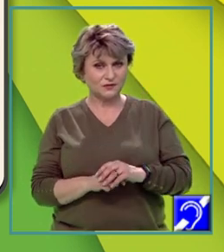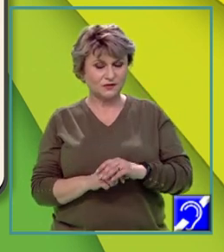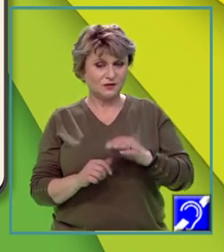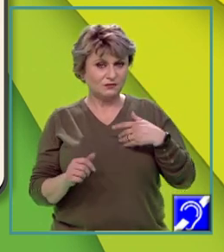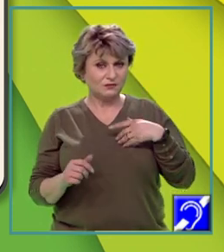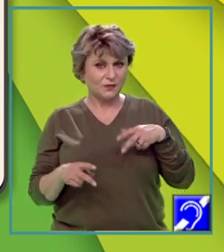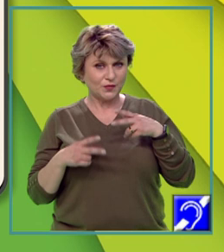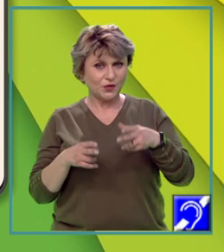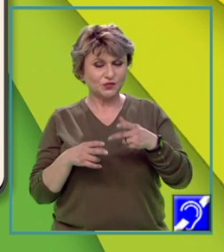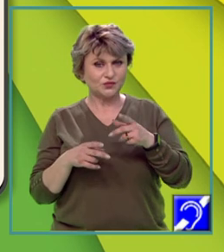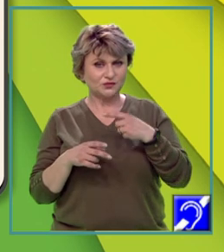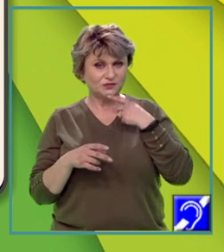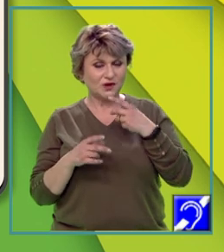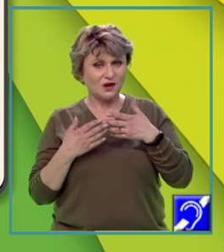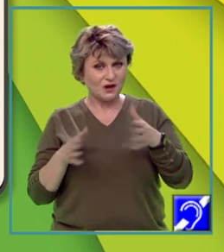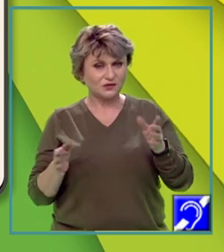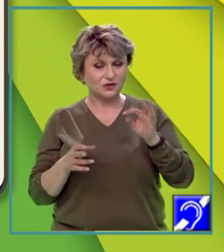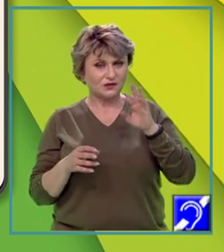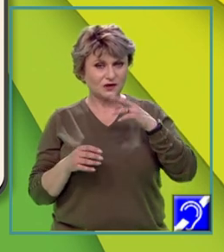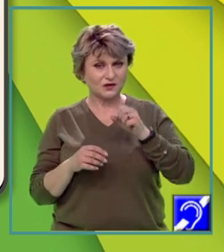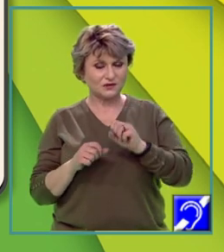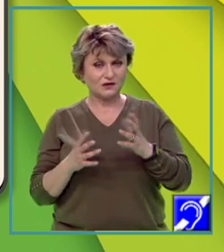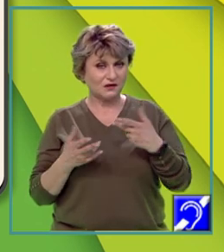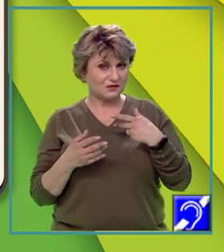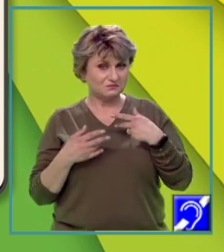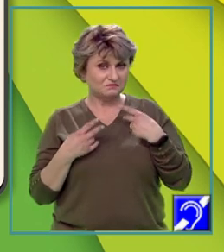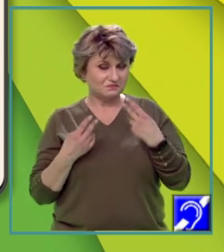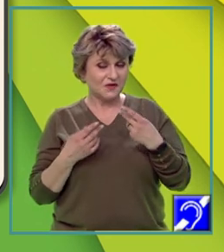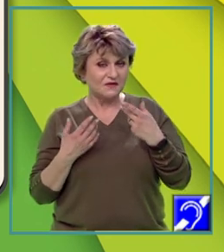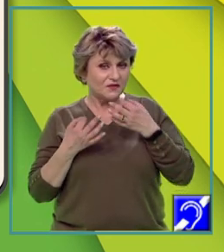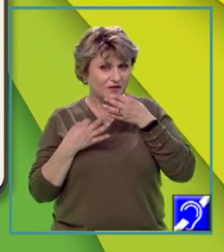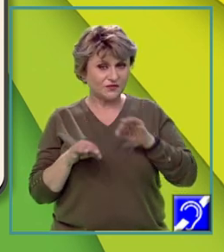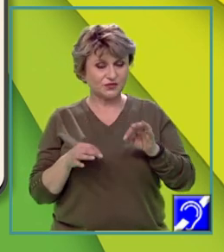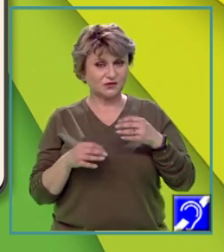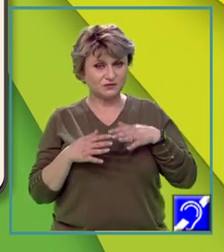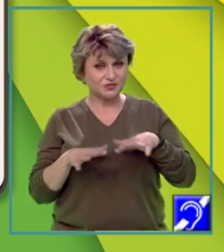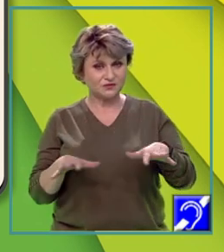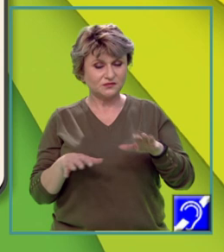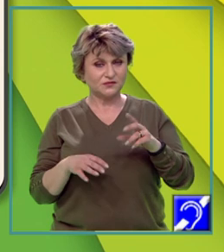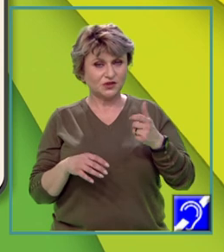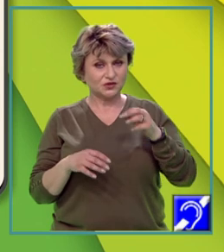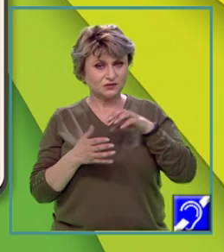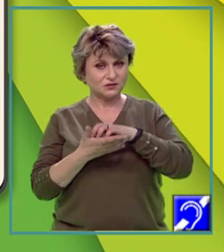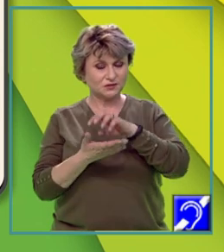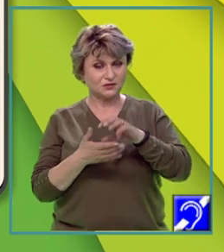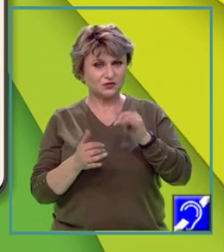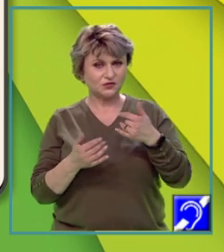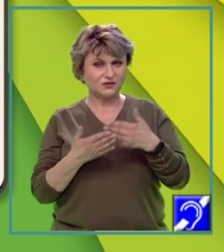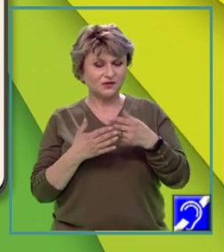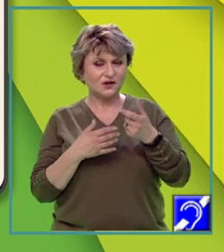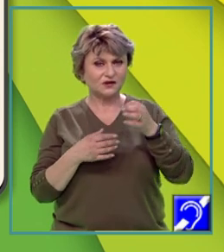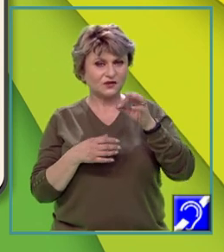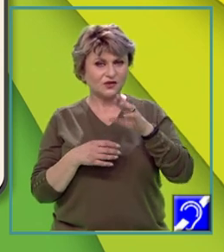poduri interfluviale largi, terase, care favorizează extinderea așezărilor, dar și utilizarea agricolă datorită